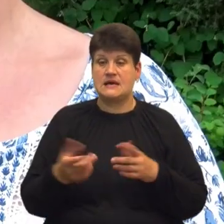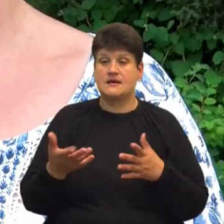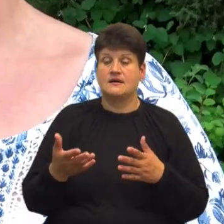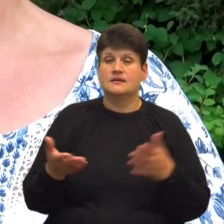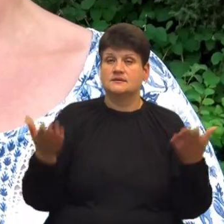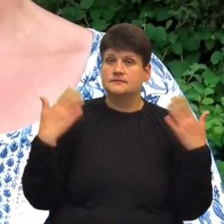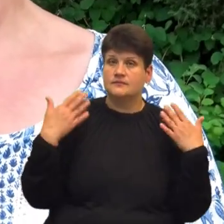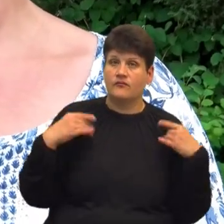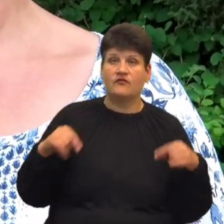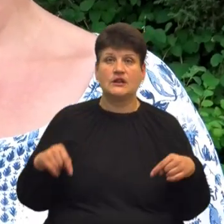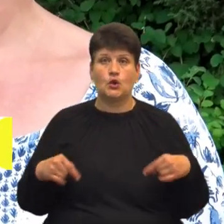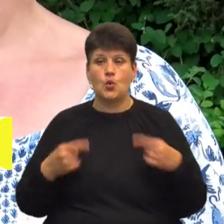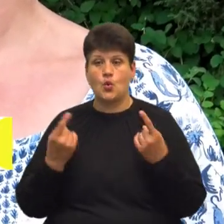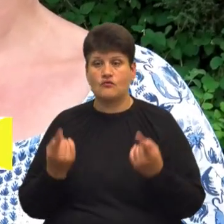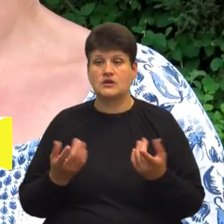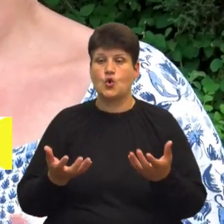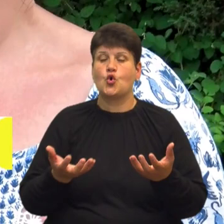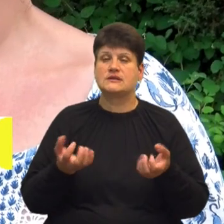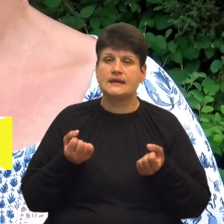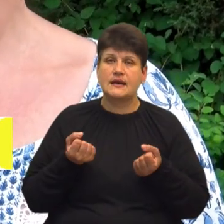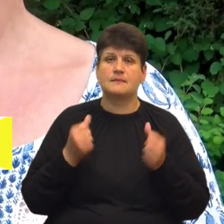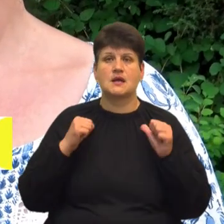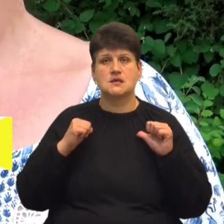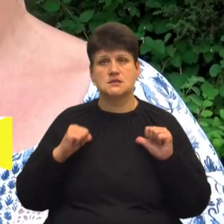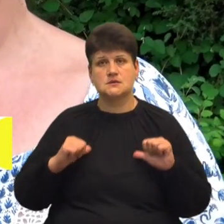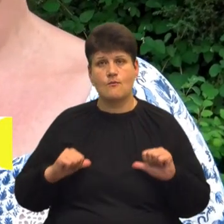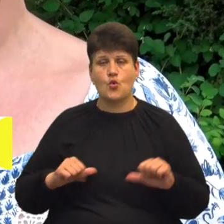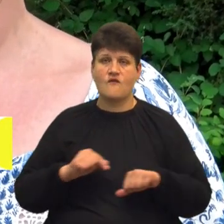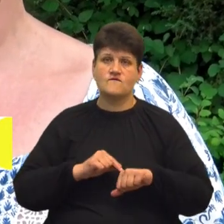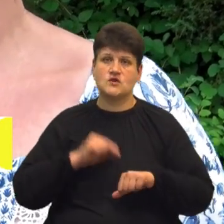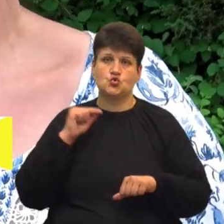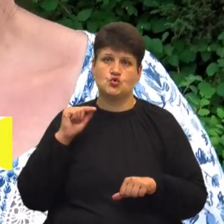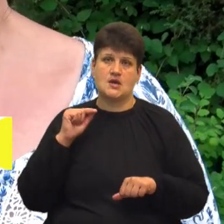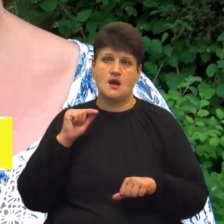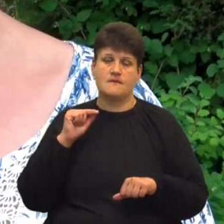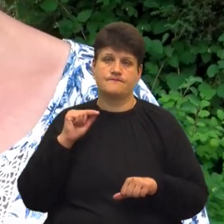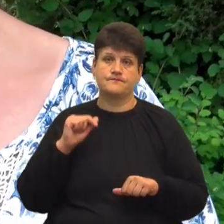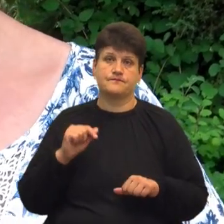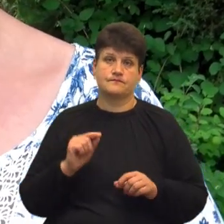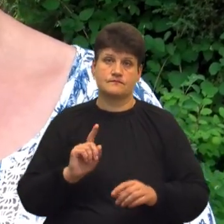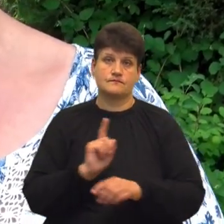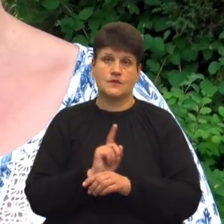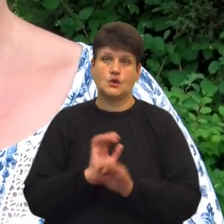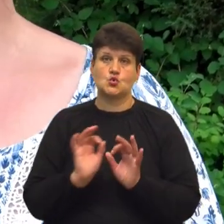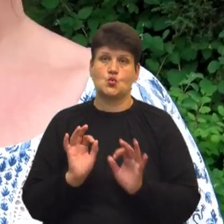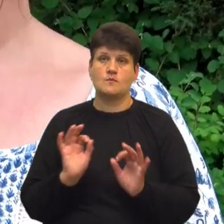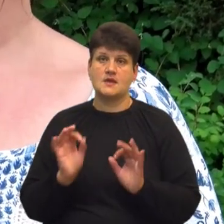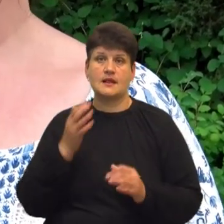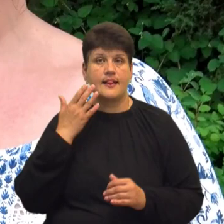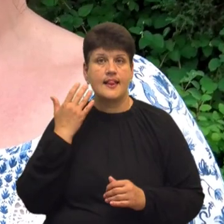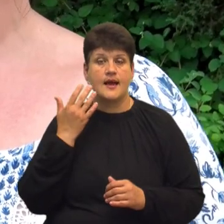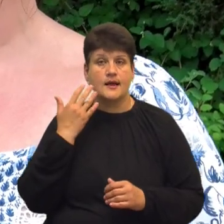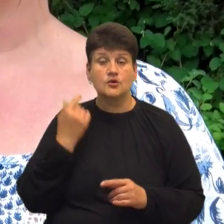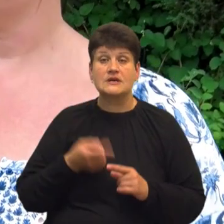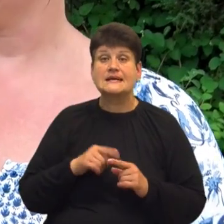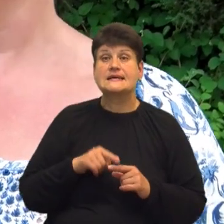відновлення, отримання такого спокою, відчуття такої стабільності, легкості. Ось саме для